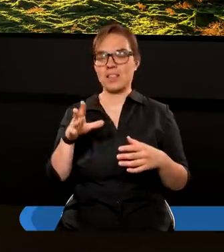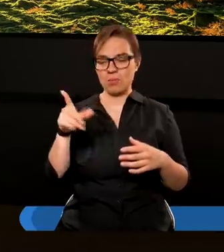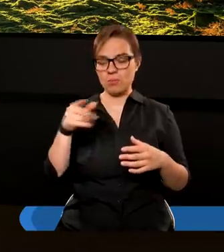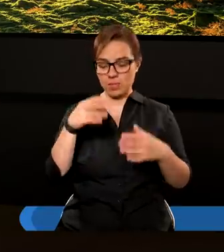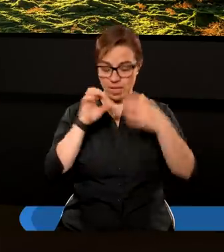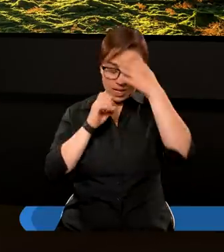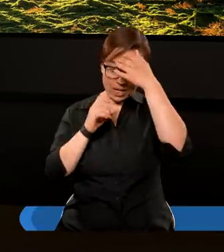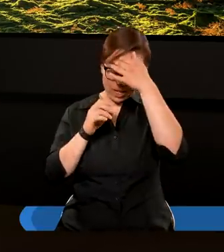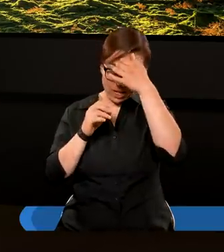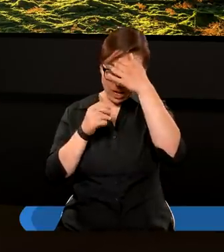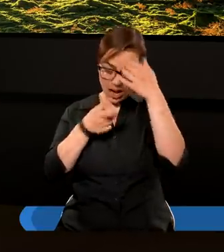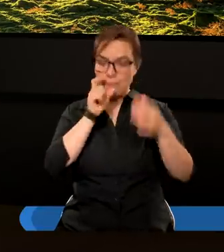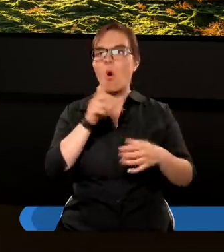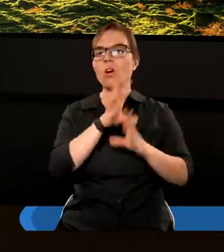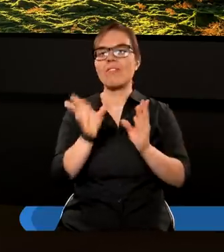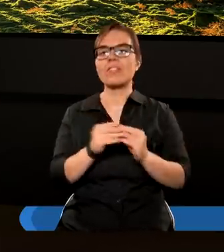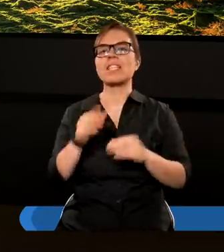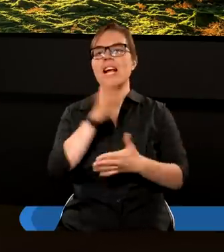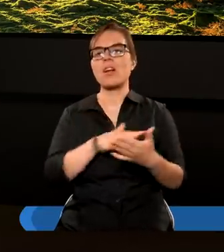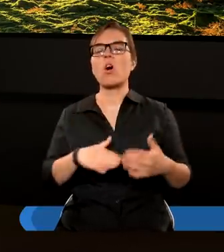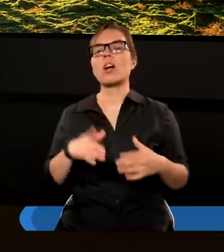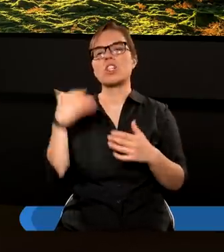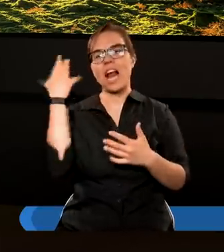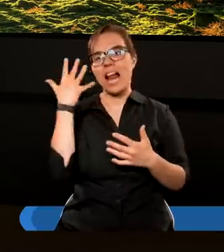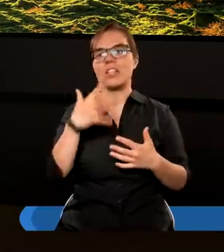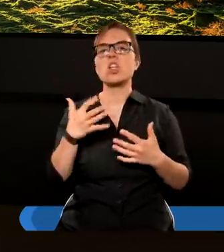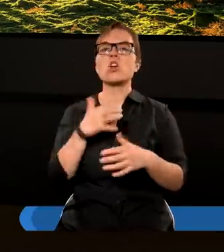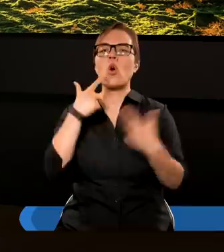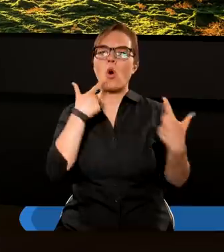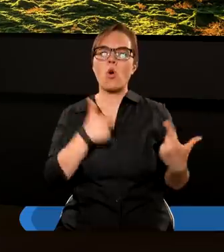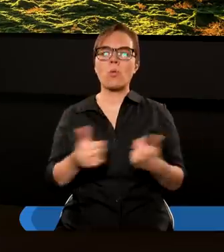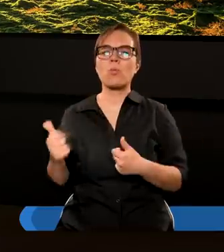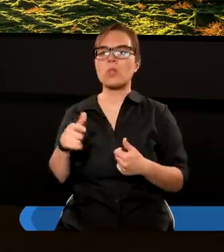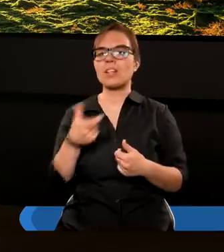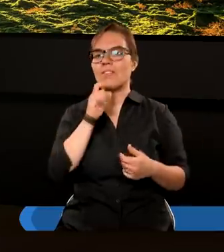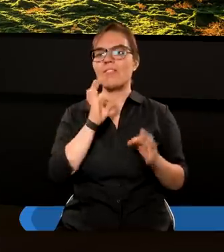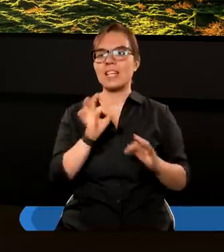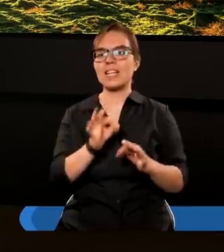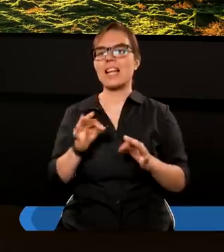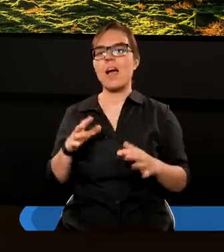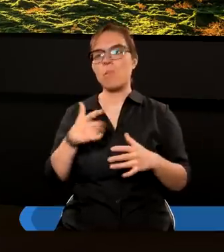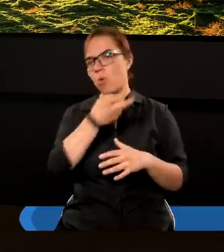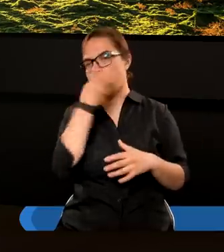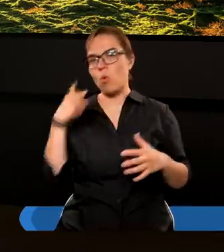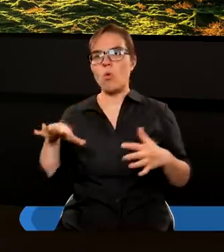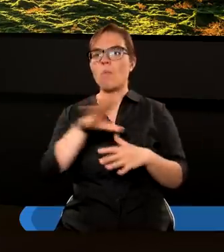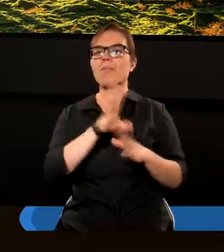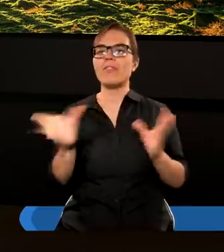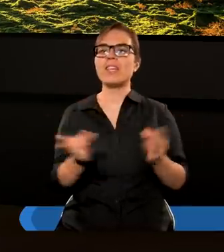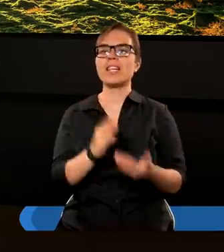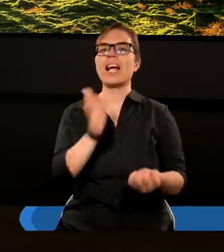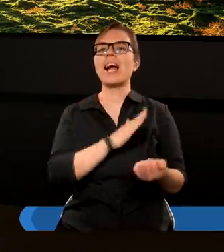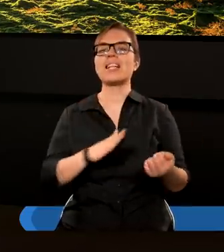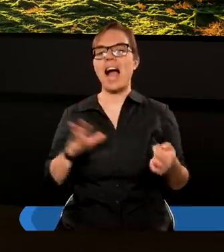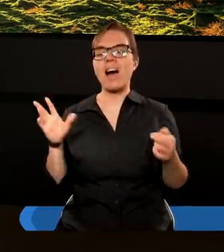narody winem szaleńczej rozpusty, czyli upił wszystkie narody